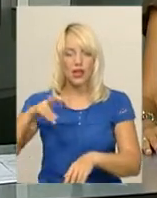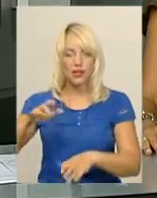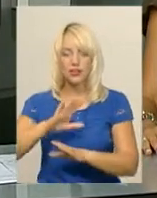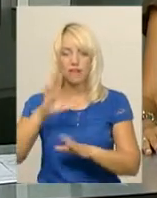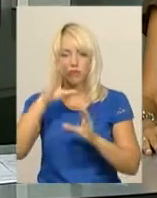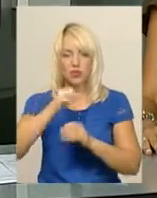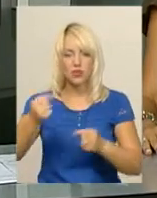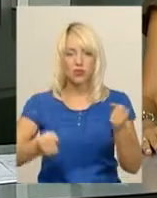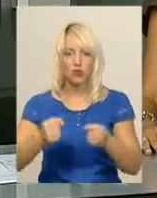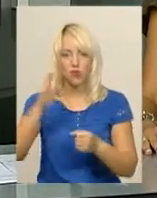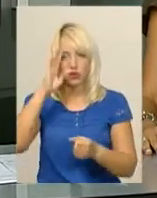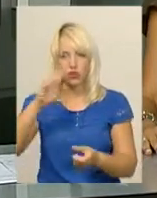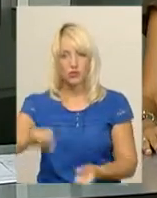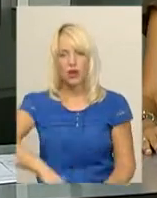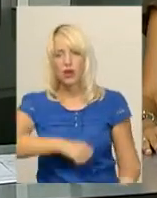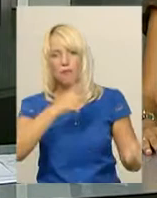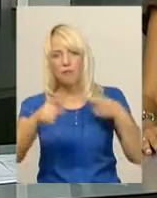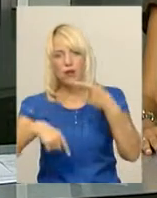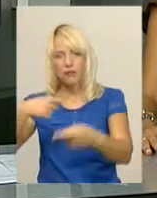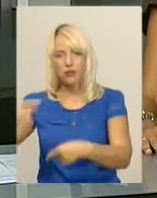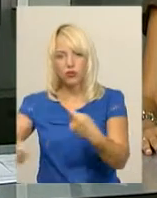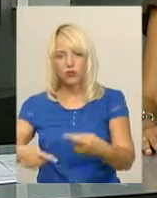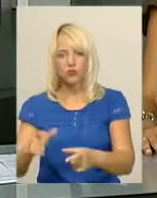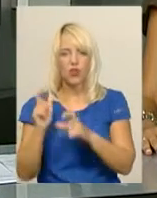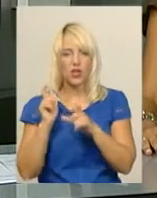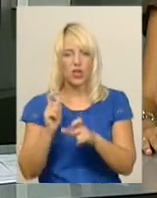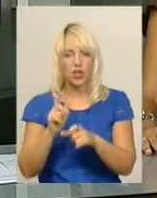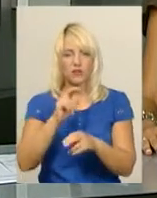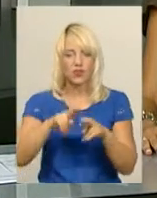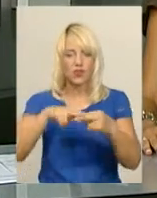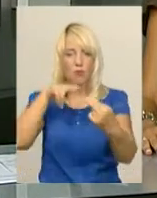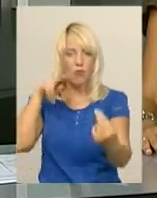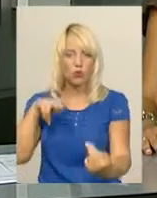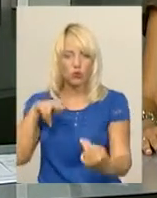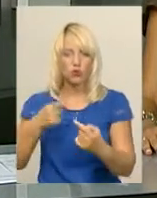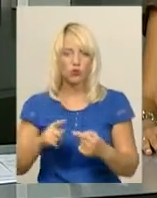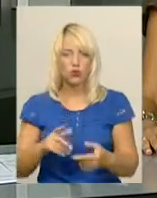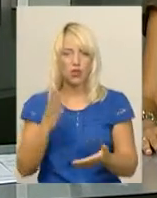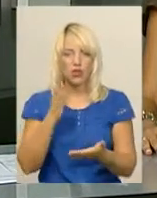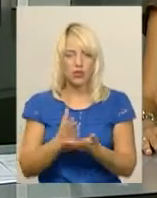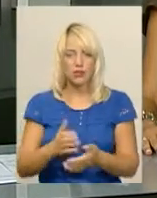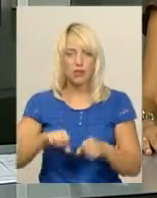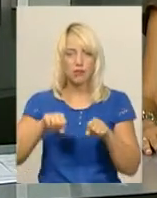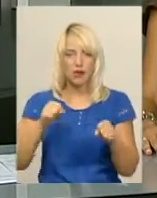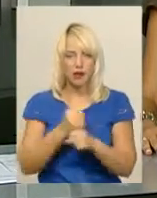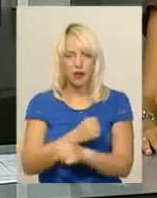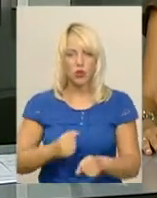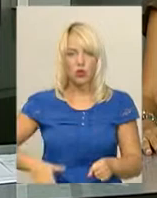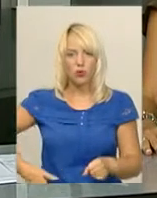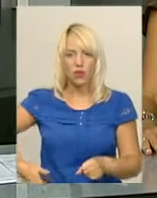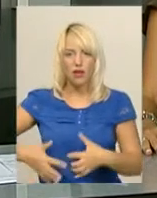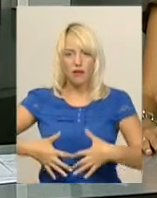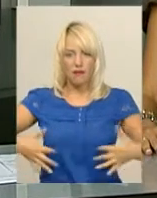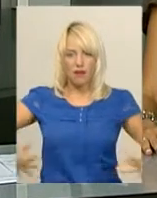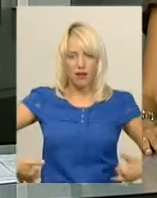керуванням, водій допустив перекидання вантажівки з мосту. Чоловік отримав відкритий перелом стигна і перелом ребер з правого боку грудної